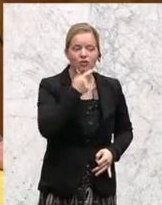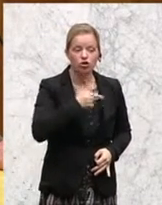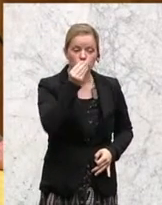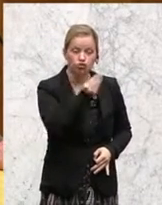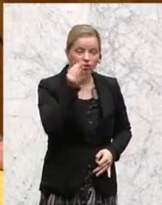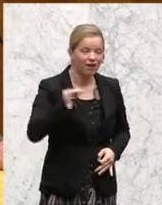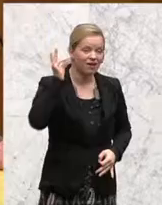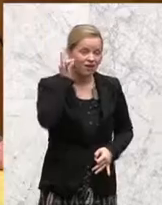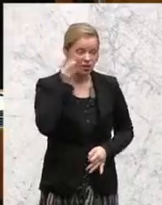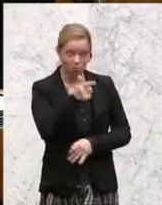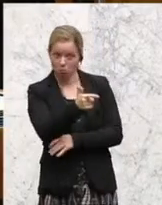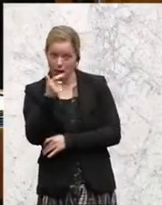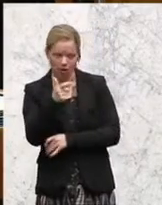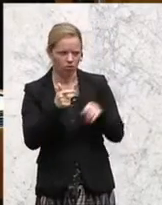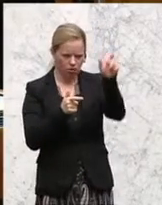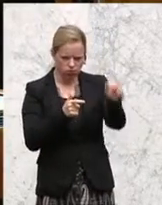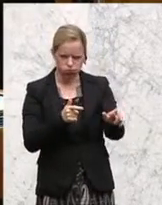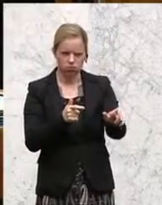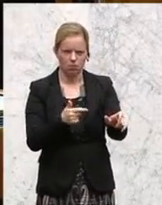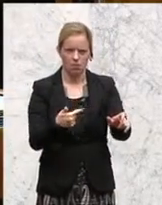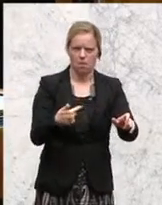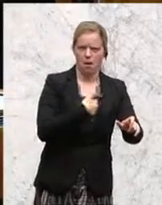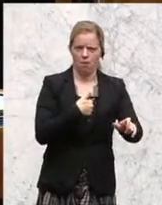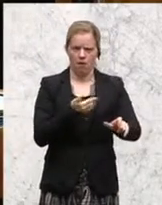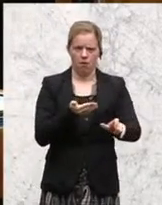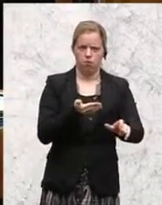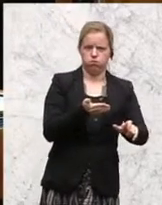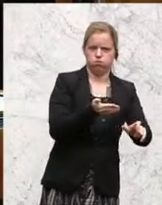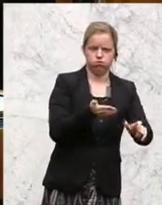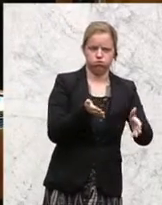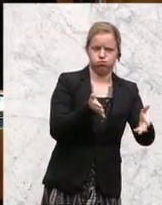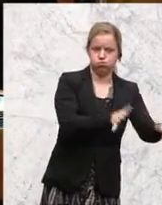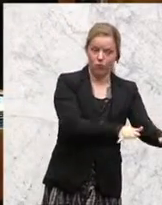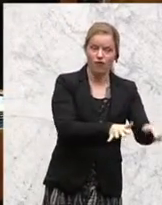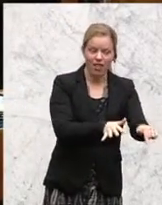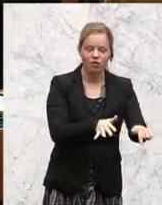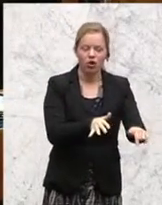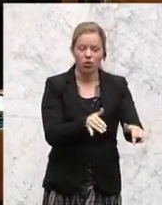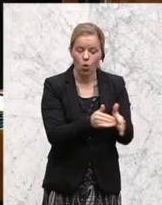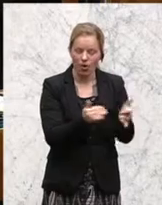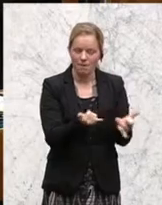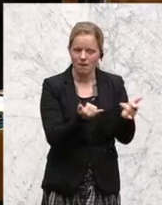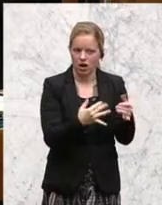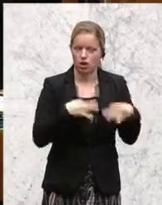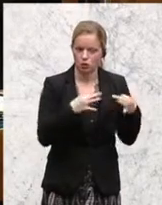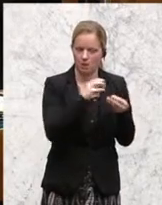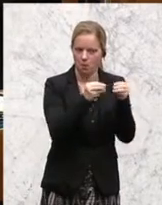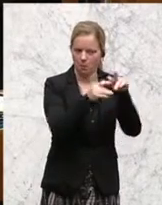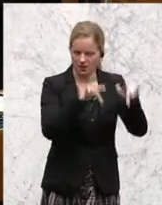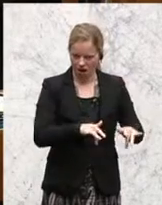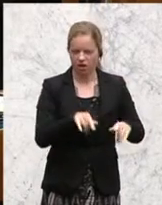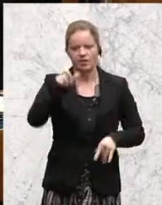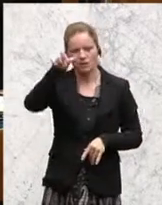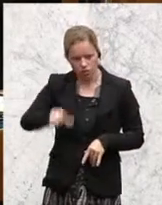zusammenbricht und heute noch gesundheitliche Schäden hat, dann wird der zu Recht vor Gericht gestellt, zu Recht verurteilt,